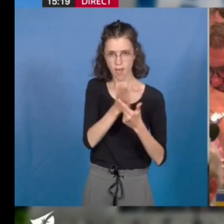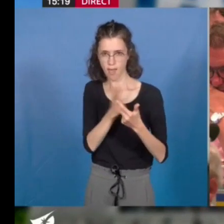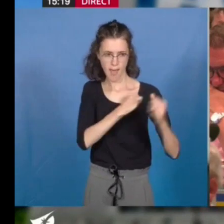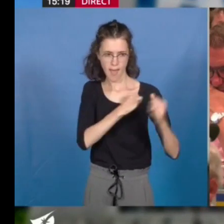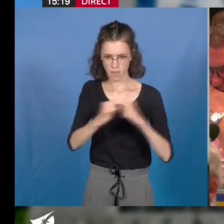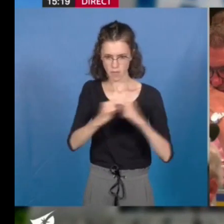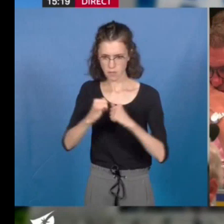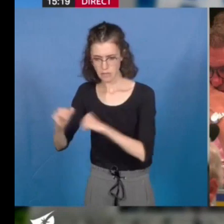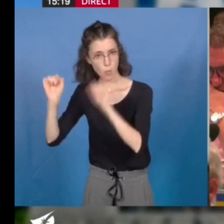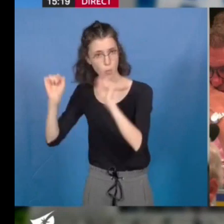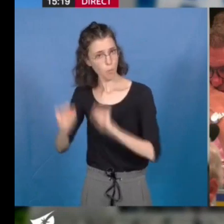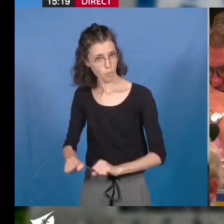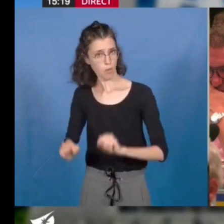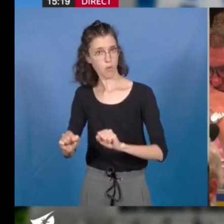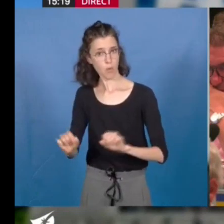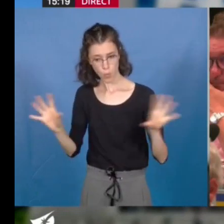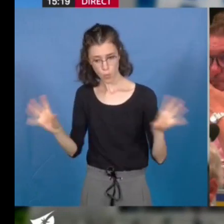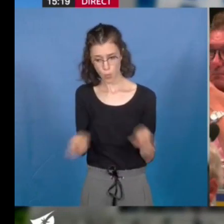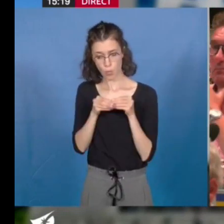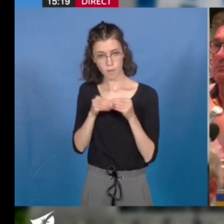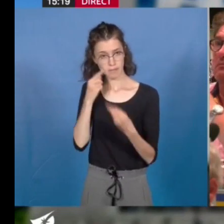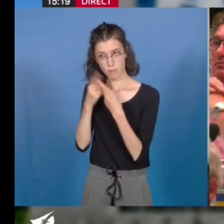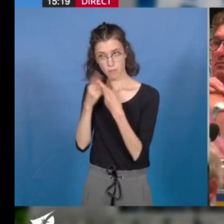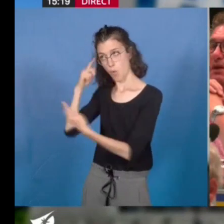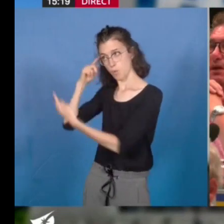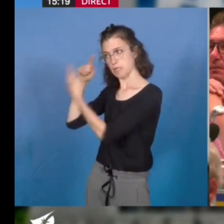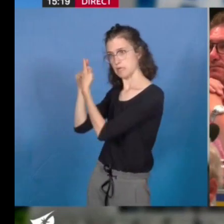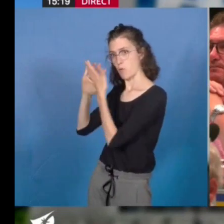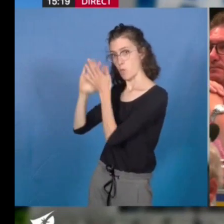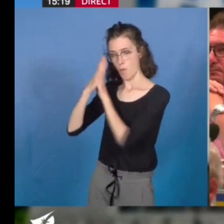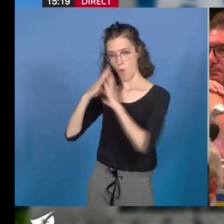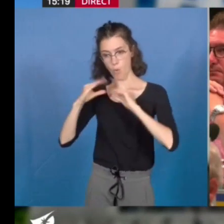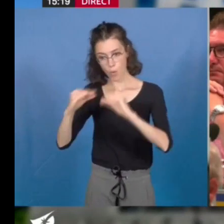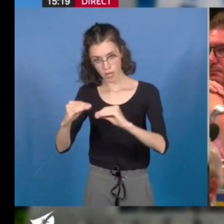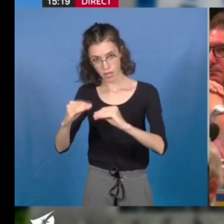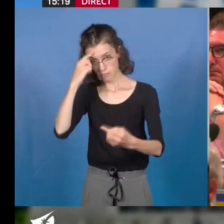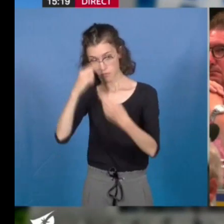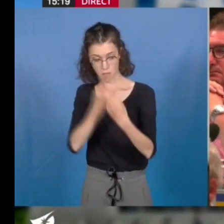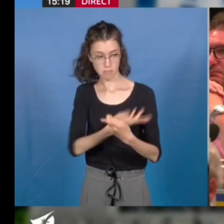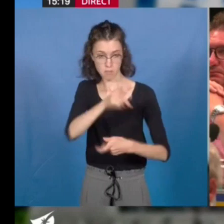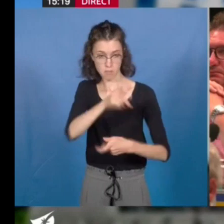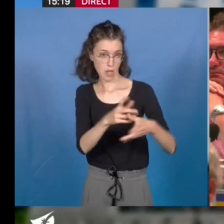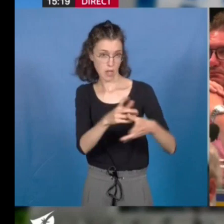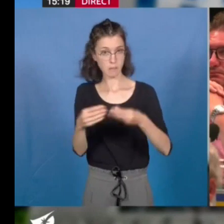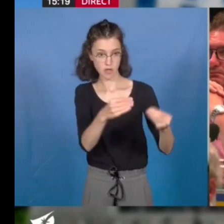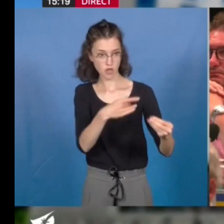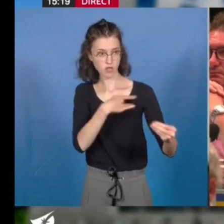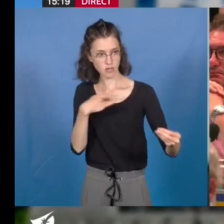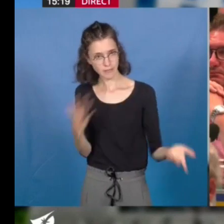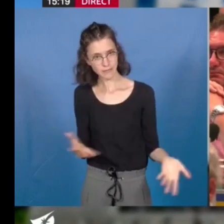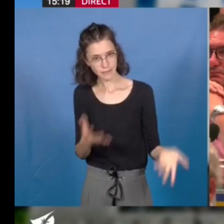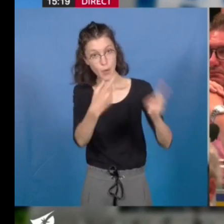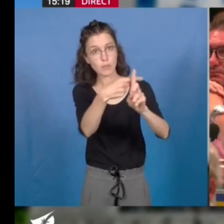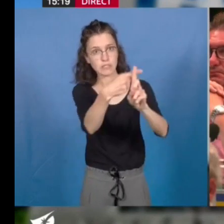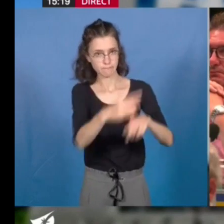nos intentions en actes concrets positifs pour la santé des habitants. C'est pourquoi